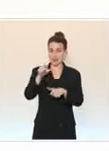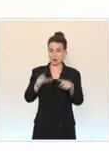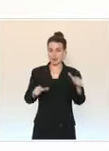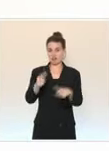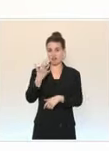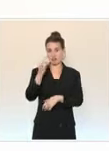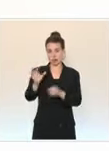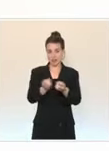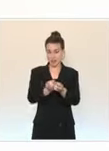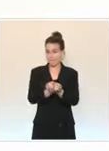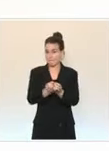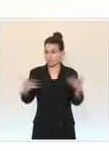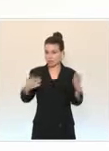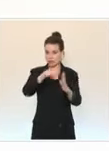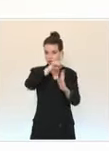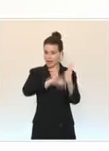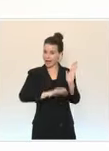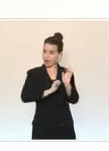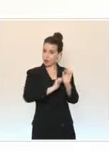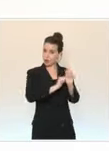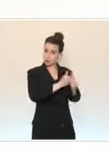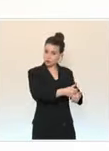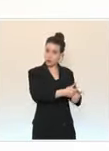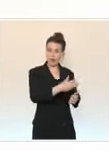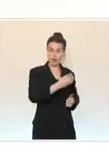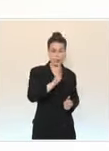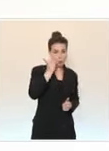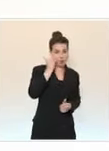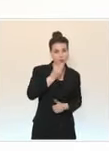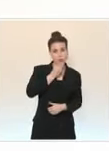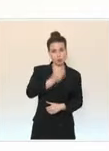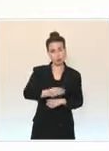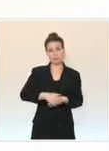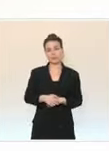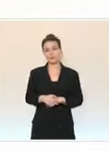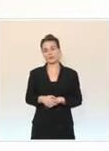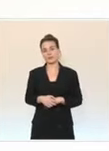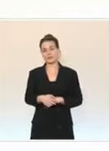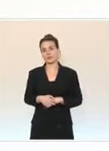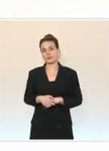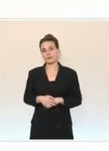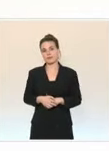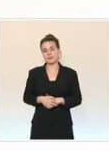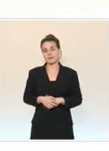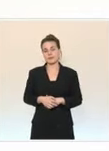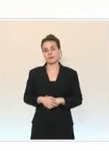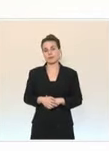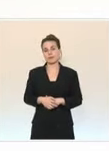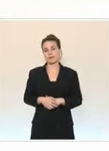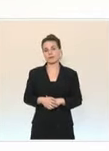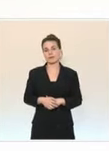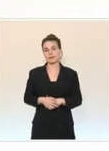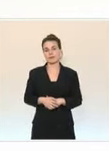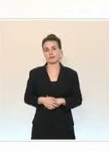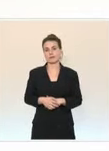restrictions diverses que la situation nous impose de prendre. en cet instant, je pense à